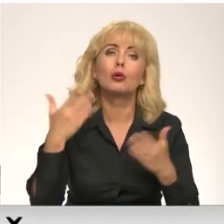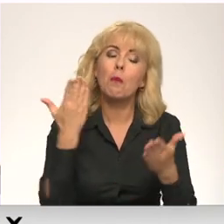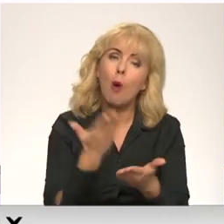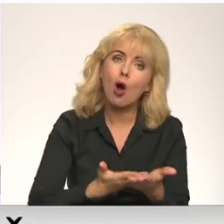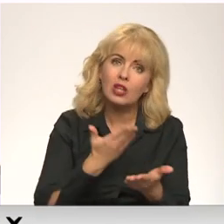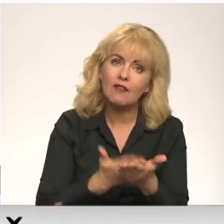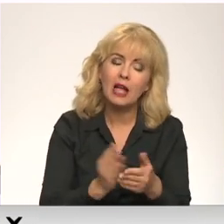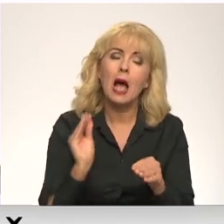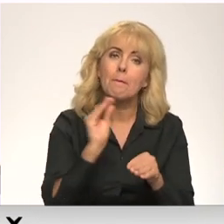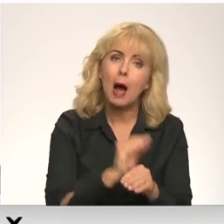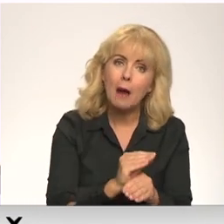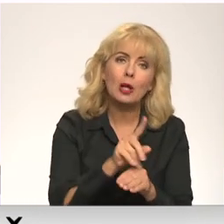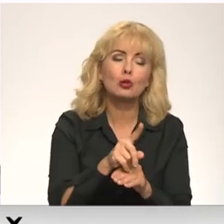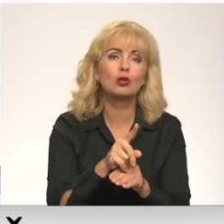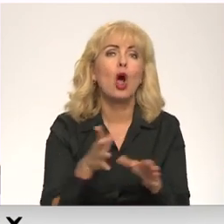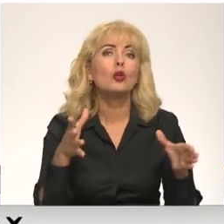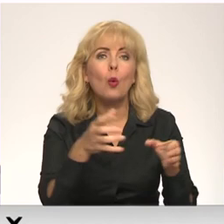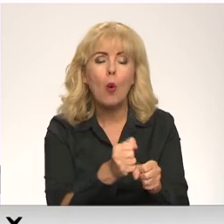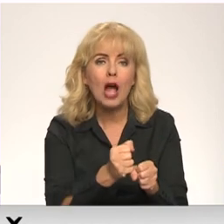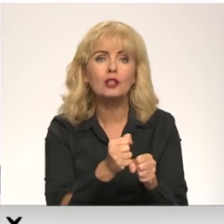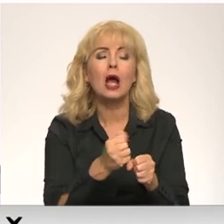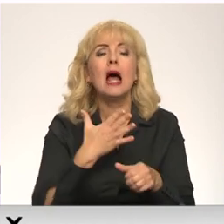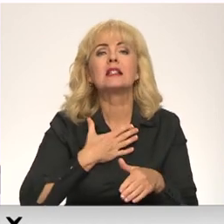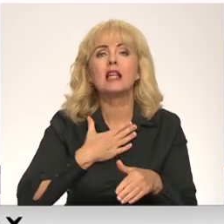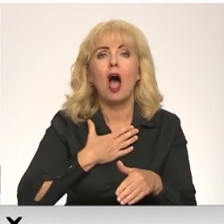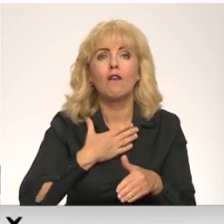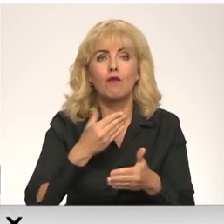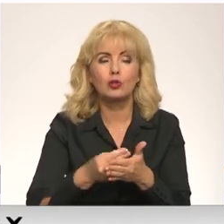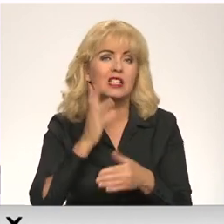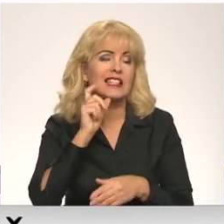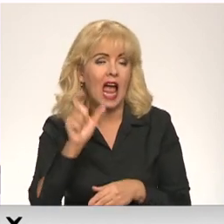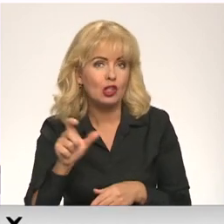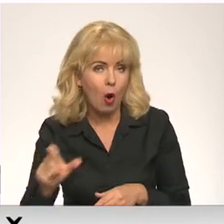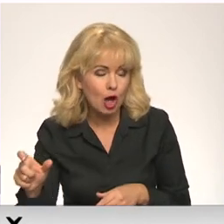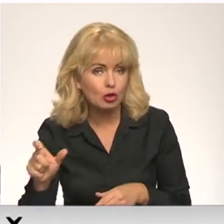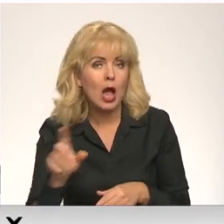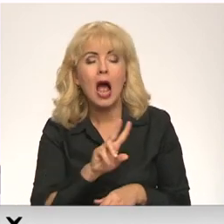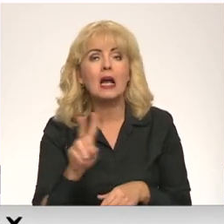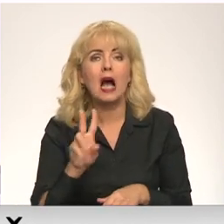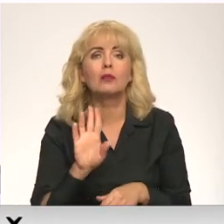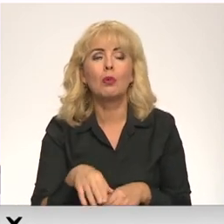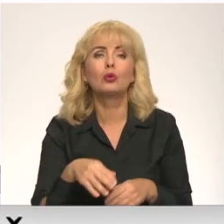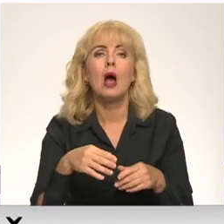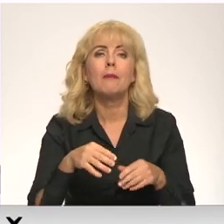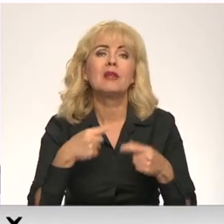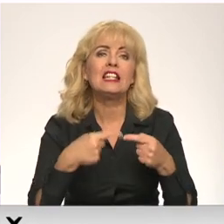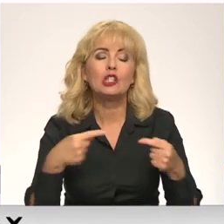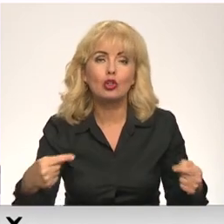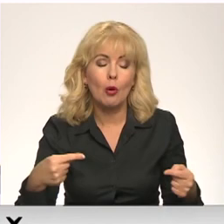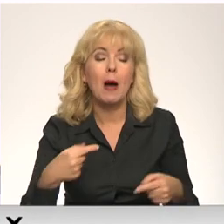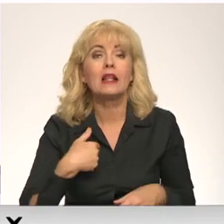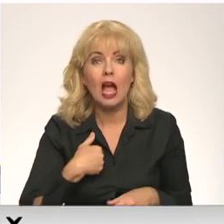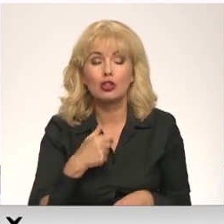vēl papildus tiešām noķert to savā laukā esošos seniorus, un kas varētu būt instrumenti? Vienkārši